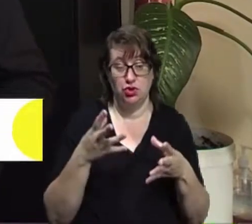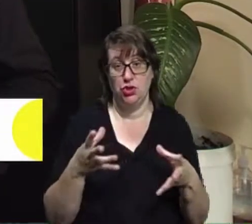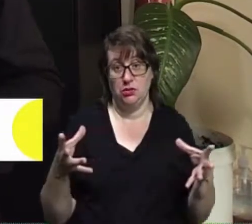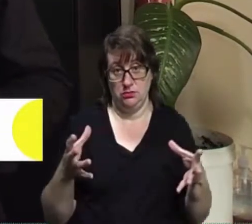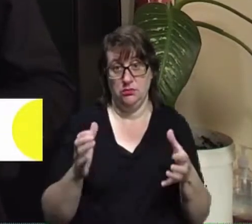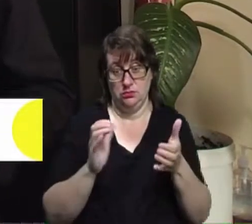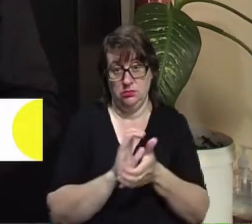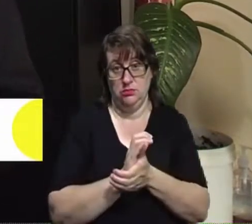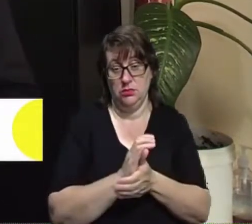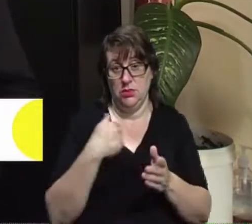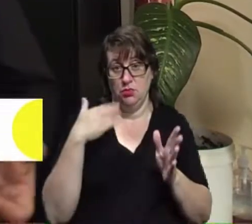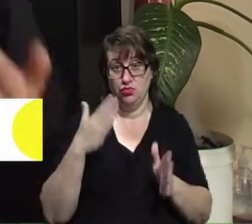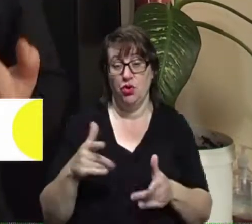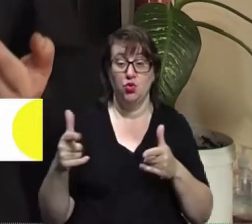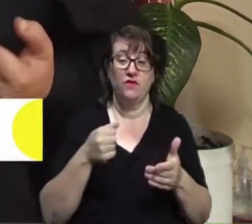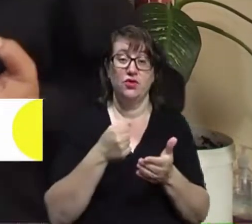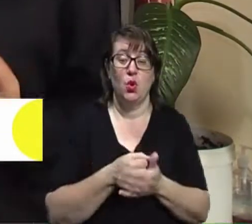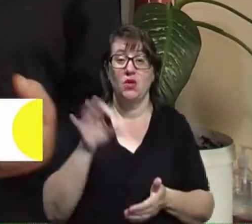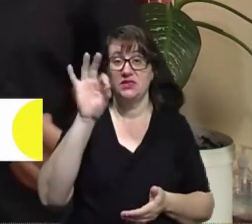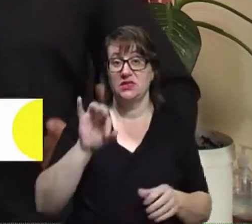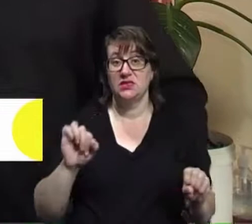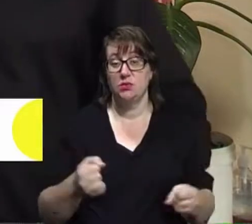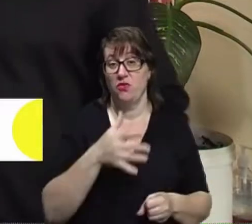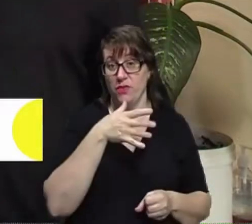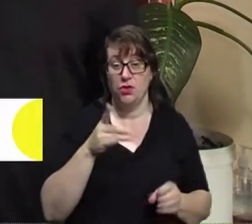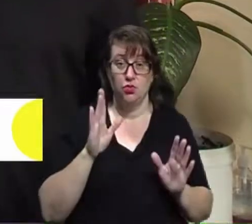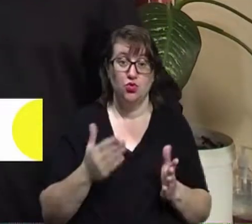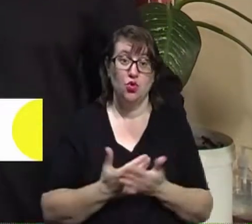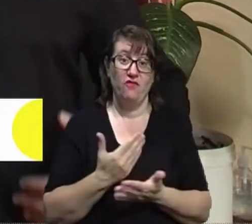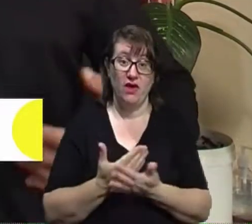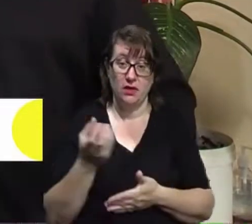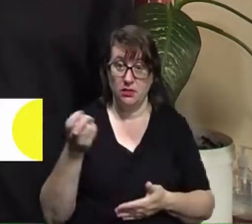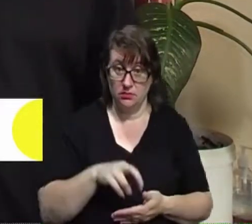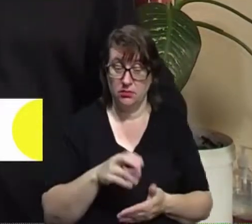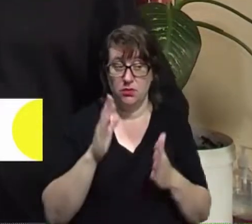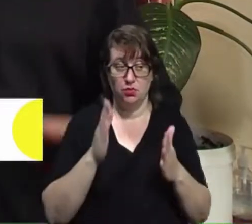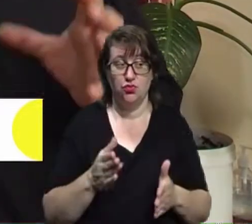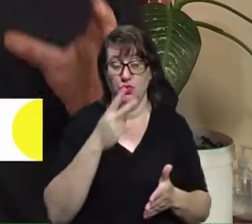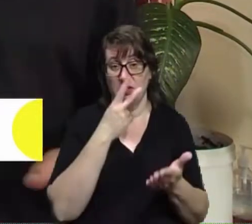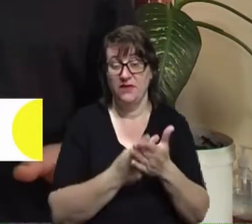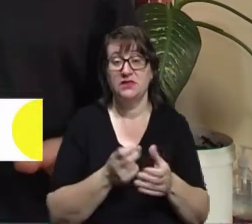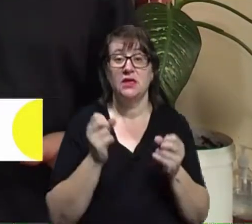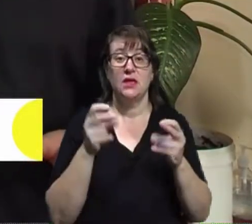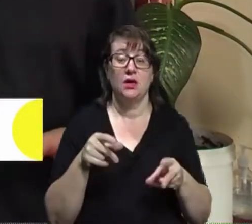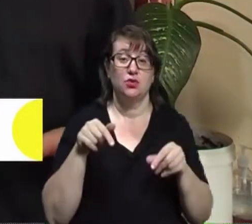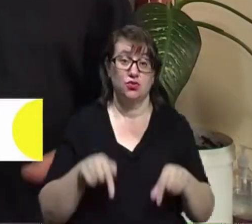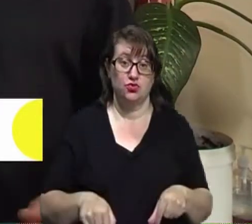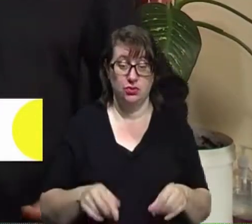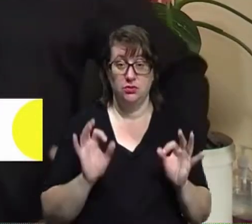будемо готові до осінньо-зимового періоду, бо будуть новенькі йти. І вони будуть дивитися, як тут правильно